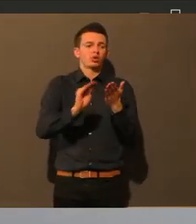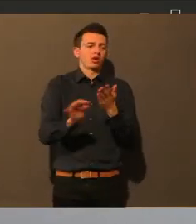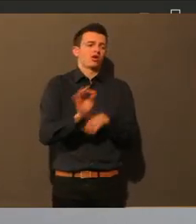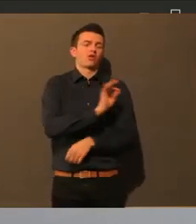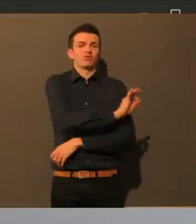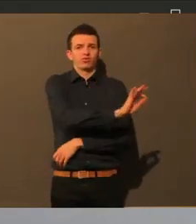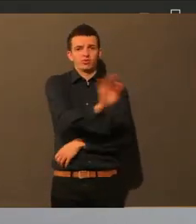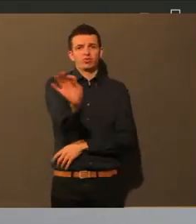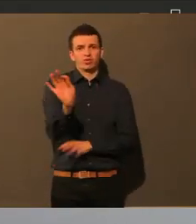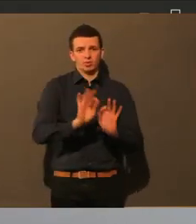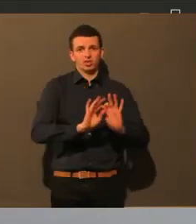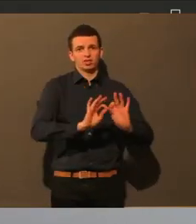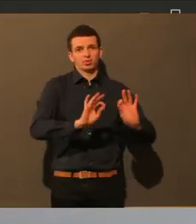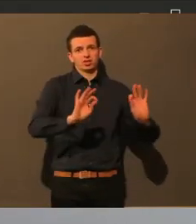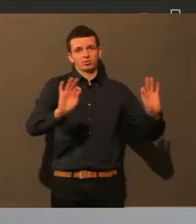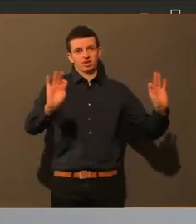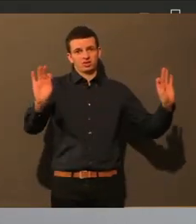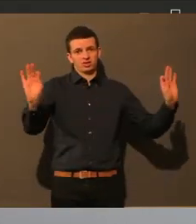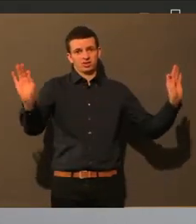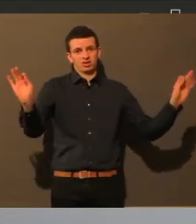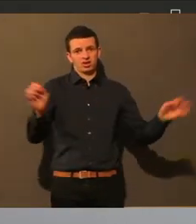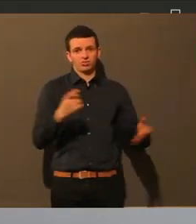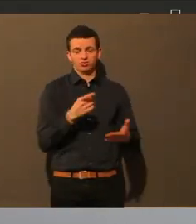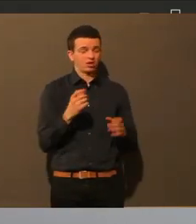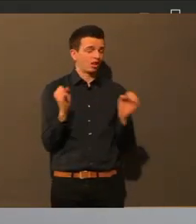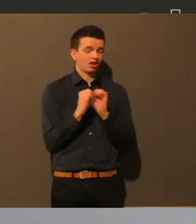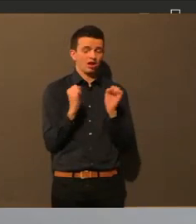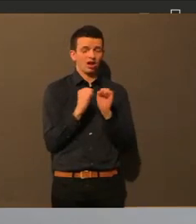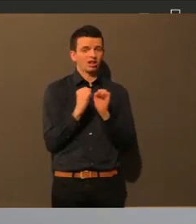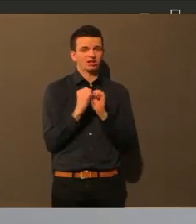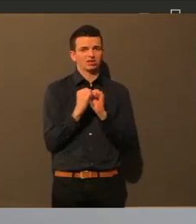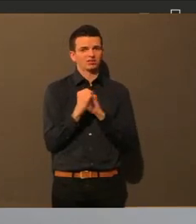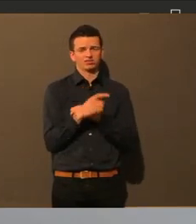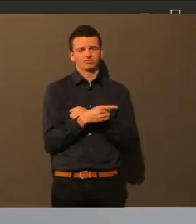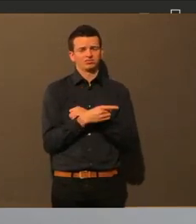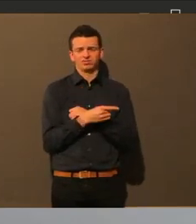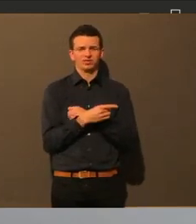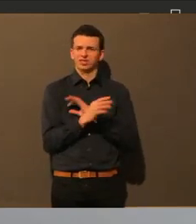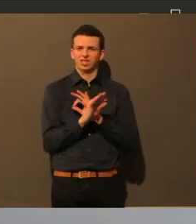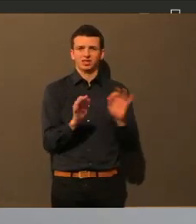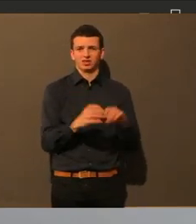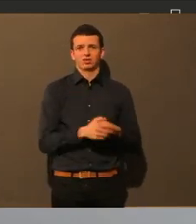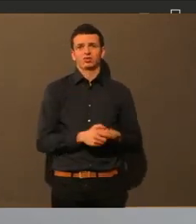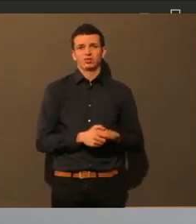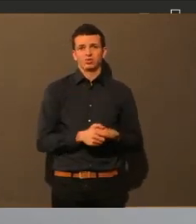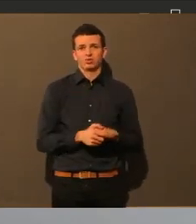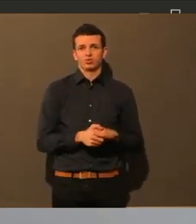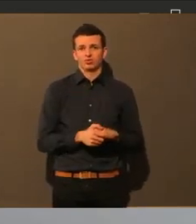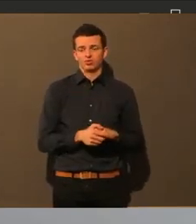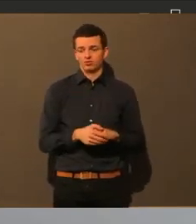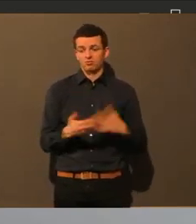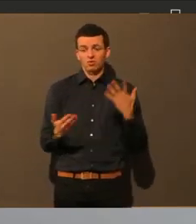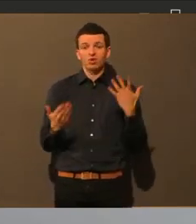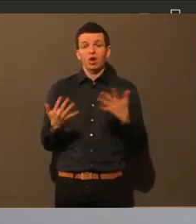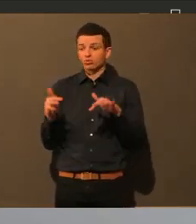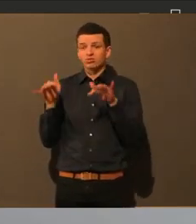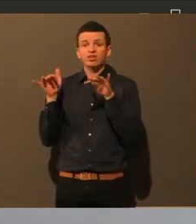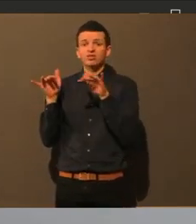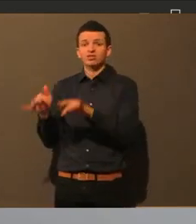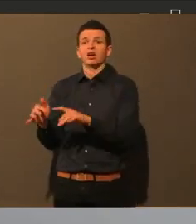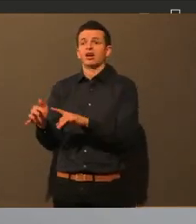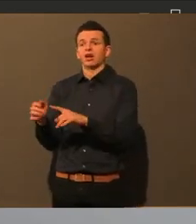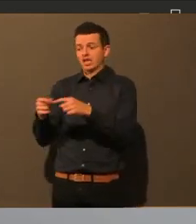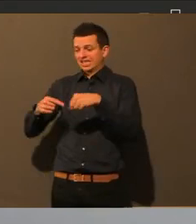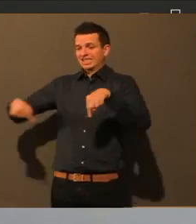teure Lüftungsgeräte anschafft für Räume ohne Fenster, wäre es vielleicht auch geschickt, sich